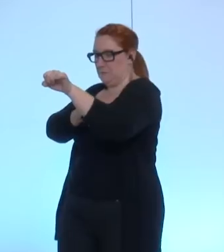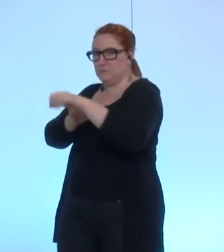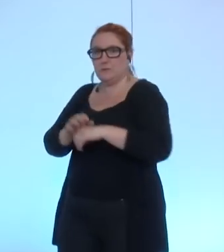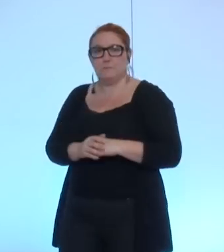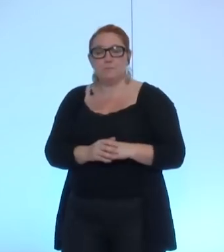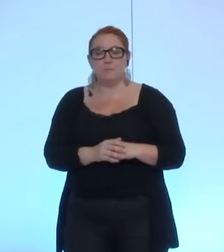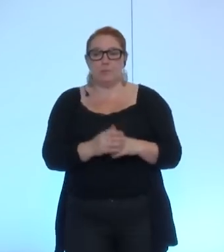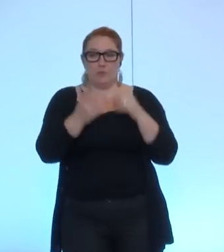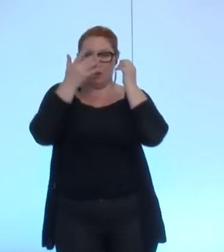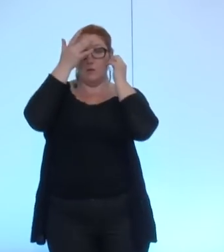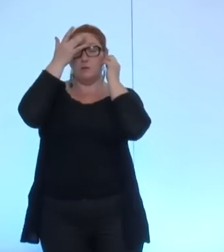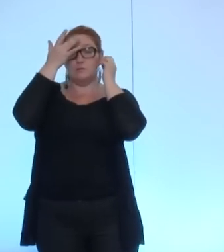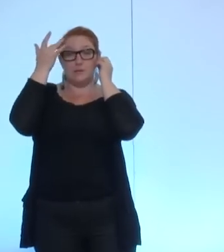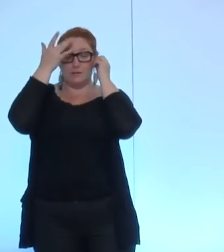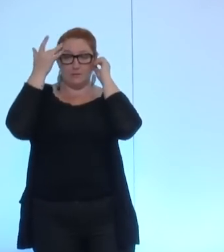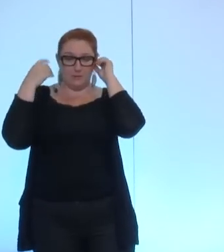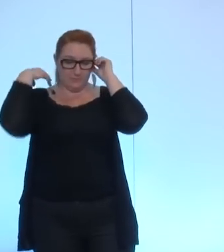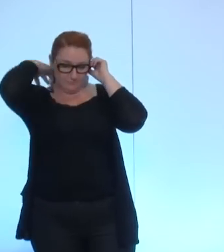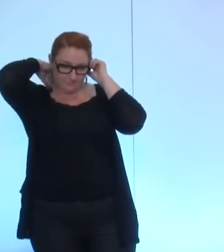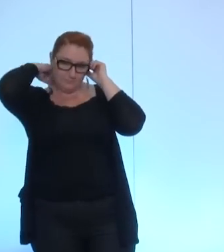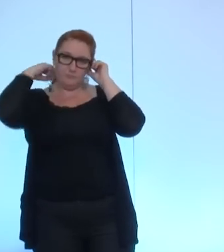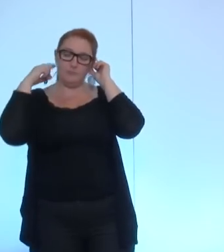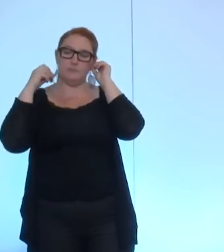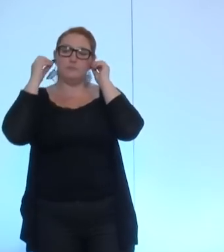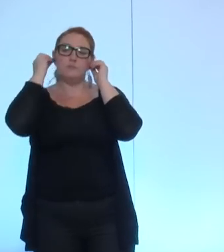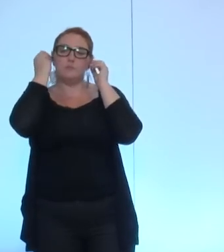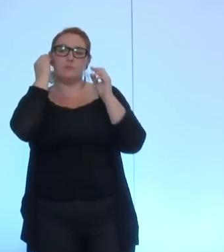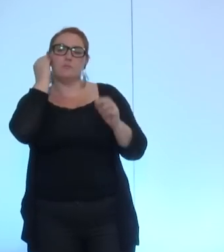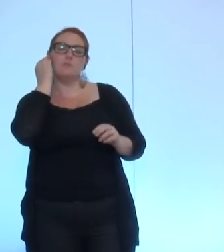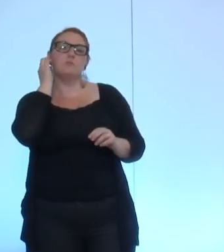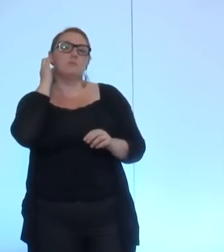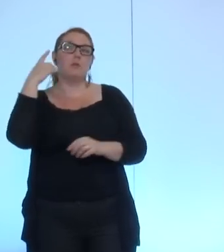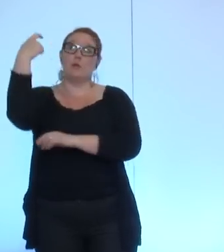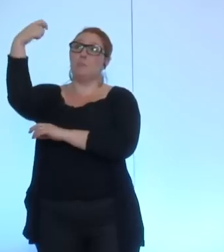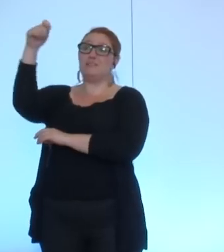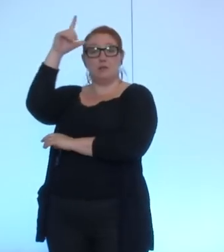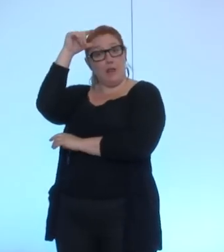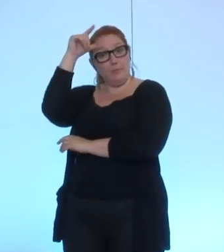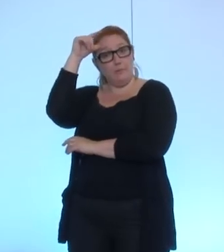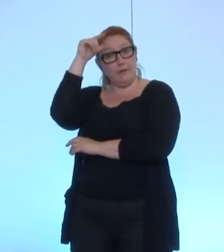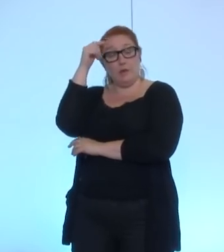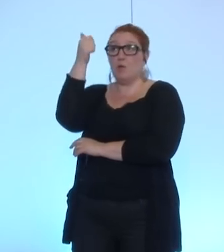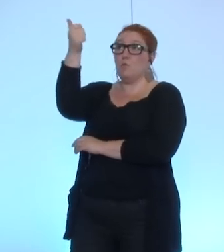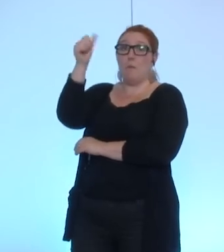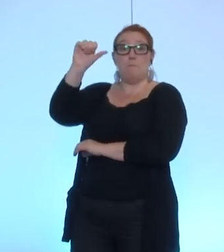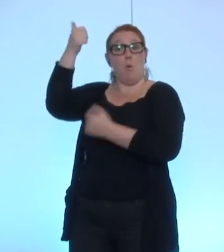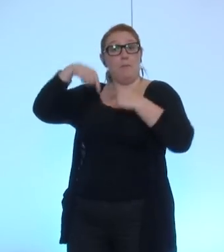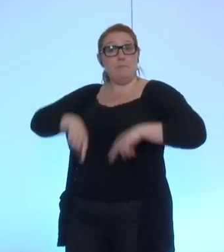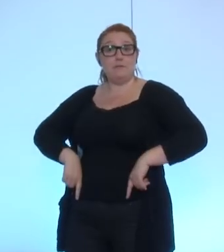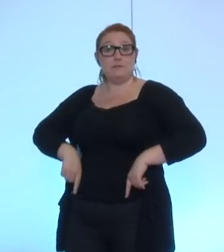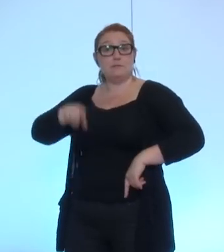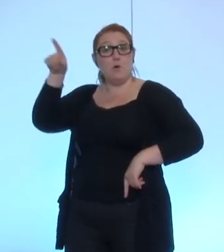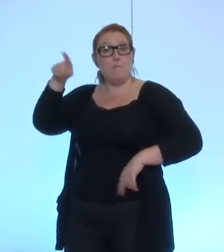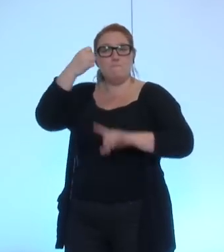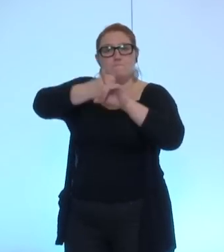et cet été le président de la République et le Premier ministre eux-mêmes n'ont pas été à la hauteur des enjeux là où leur fonction leur impose d